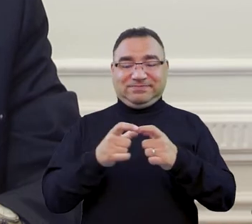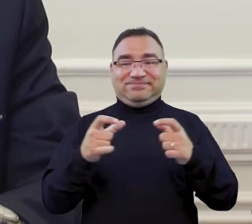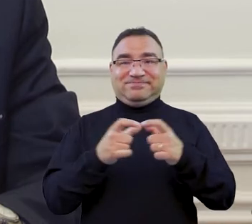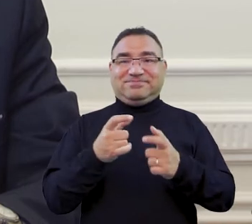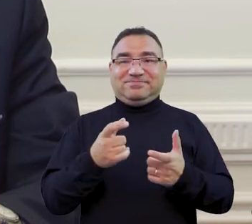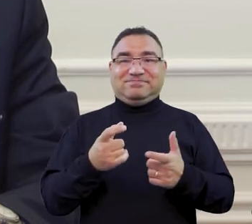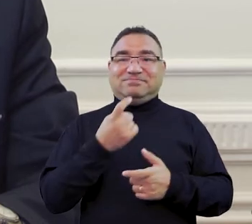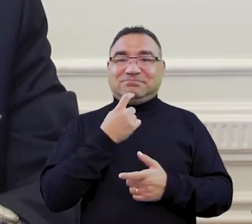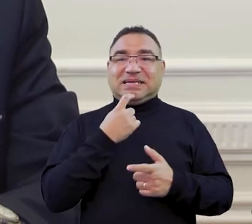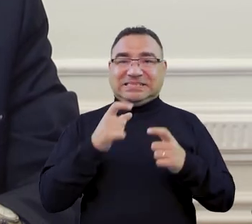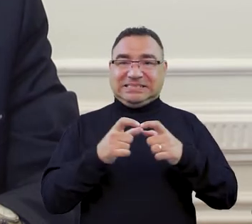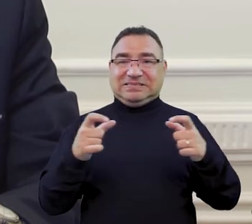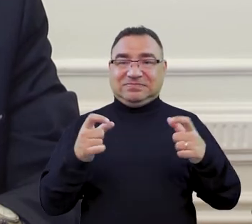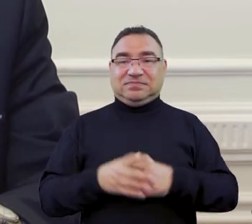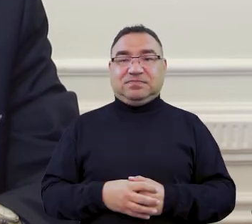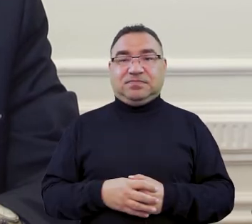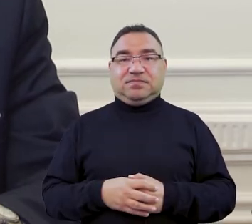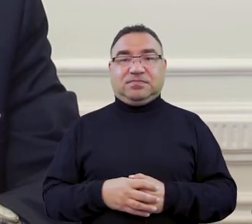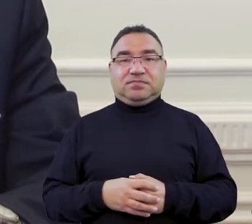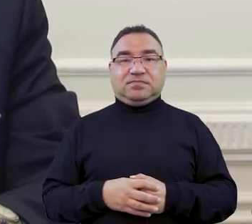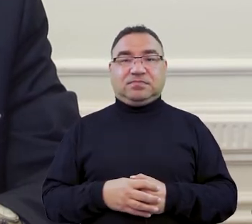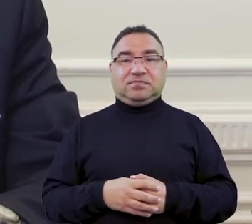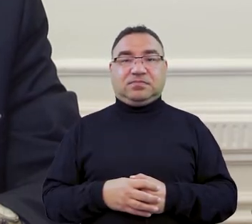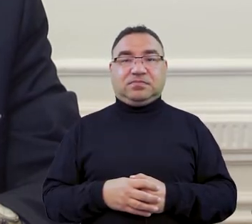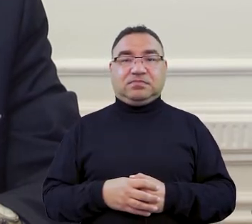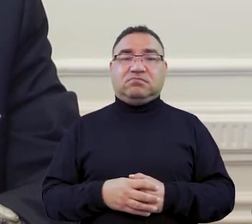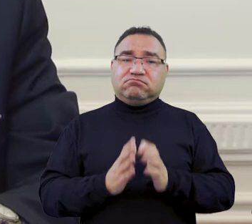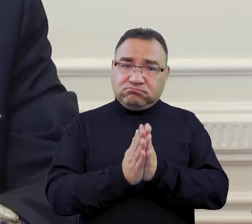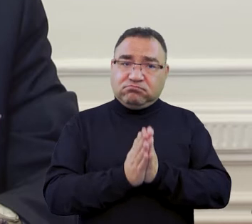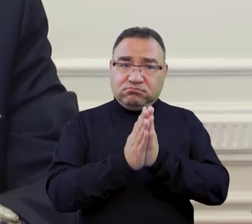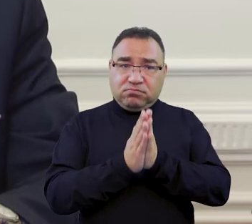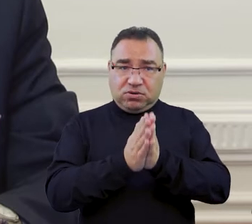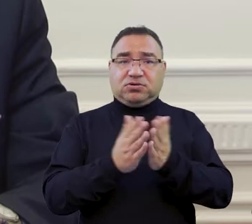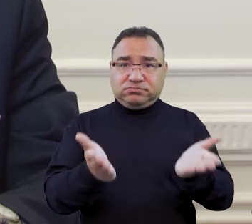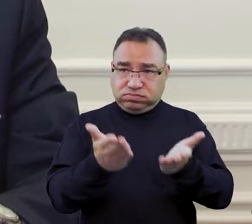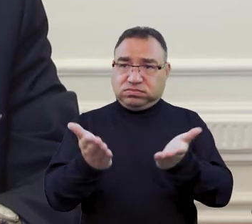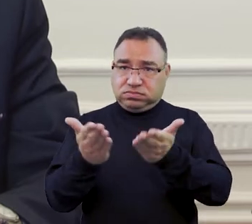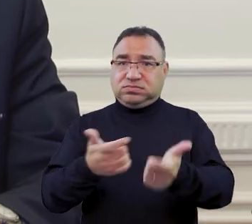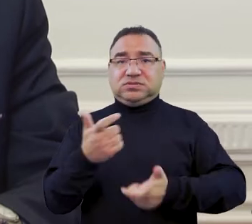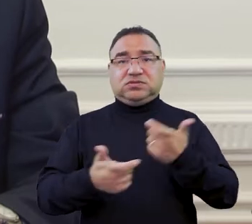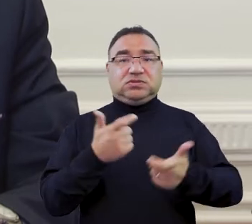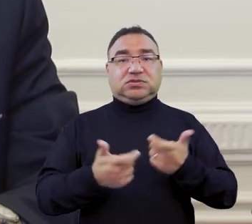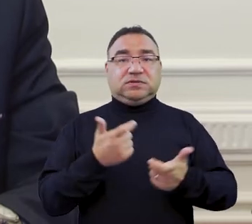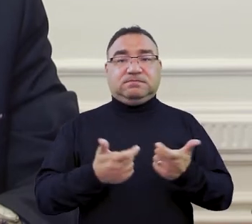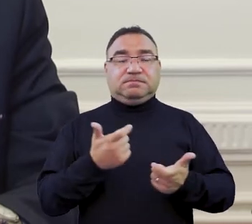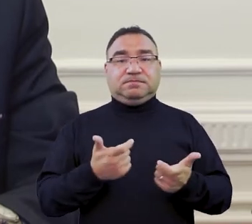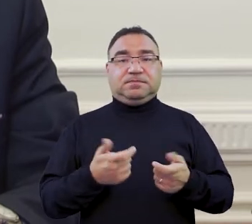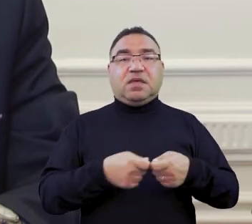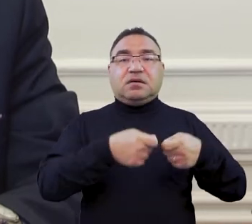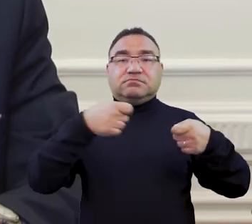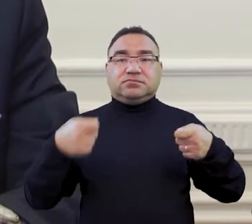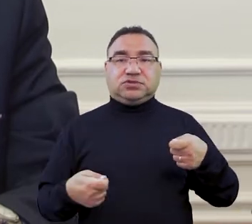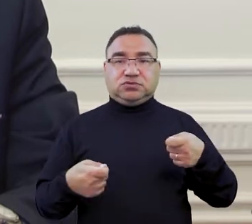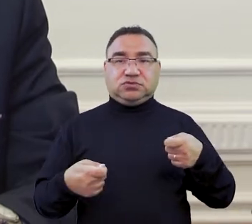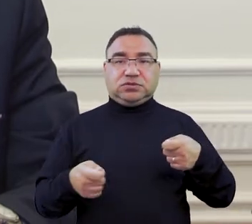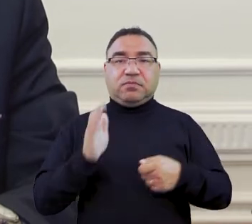elektroniczne. Oczywiście bardzo, bardzo serdecznie do tego zachęcam i przedłużenie